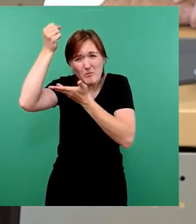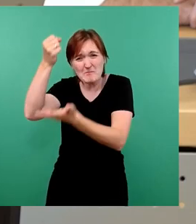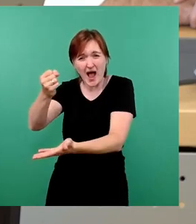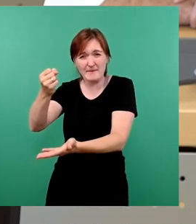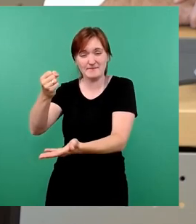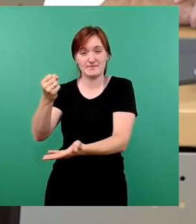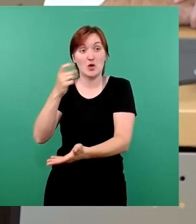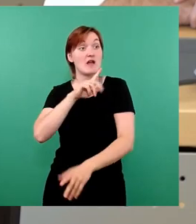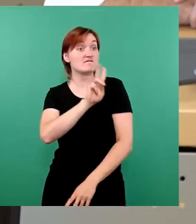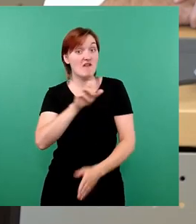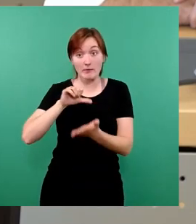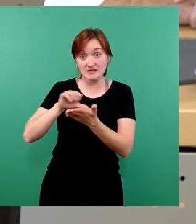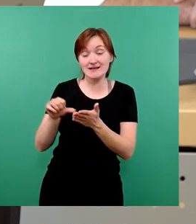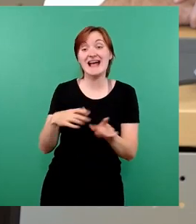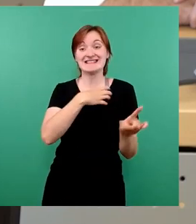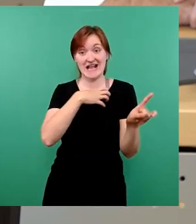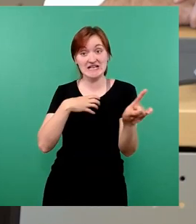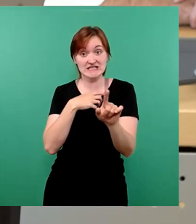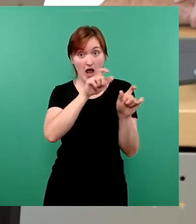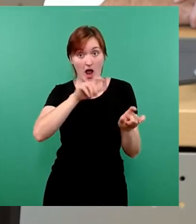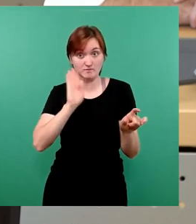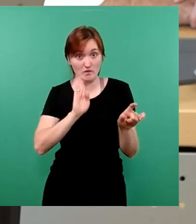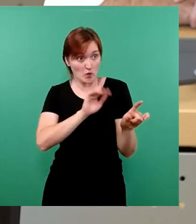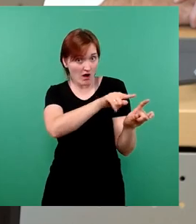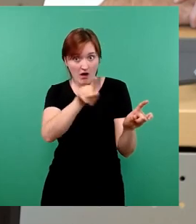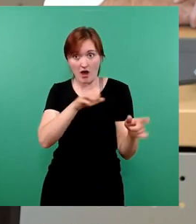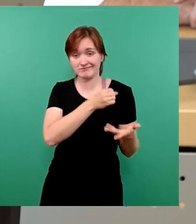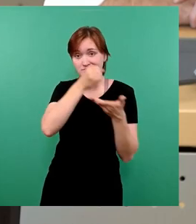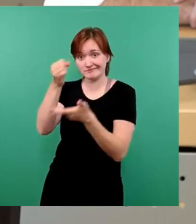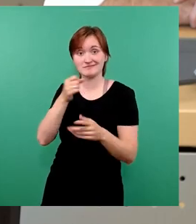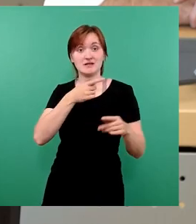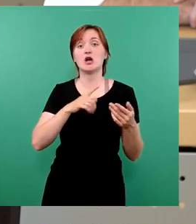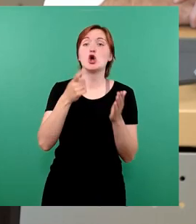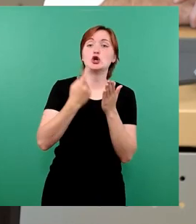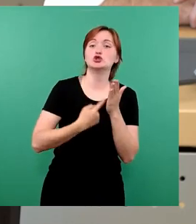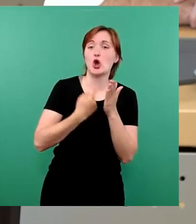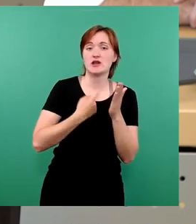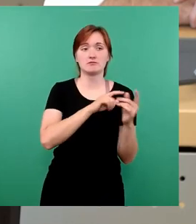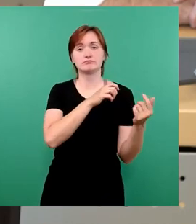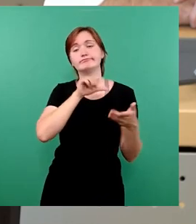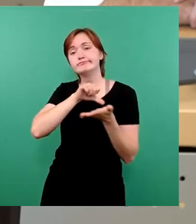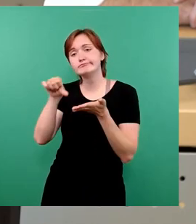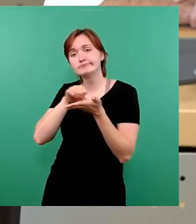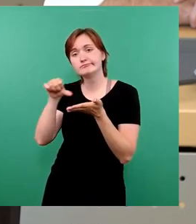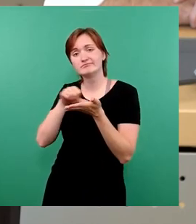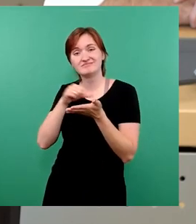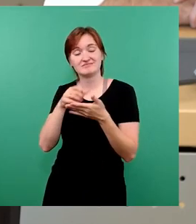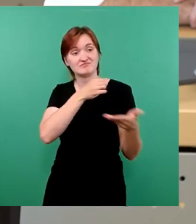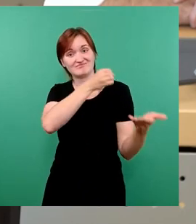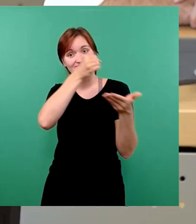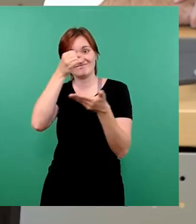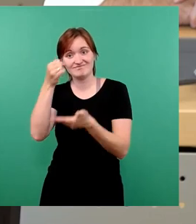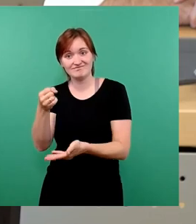tragen die Dresdnerinnen und Dresdner mit ihren erbrachten Steuern, und das widerspiegelt eben unsere